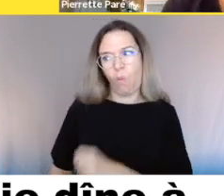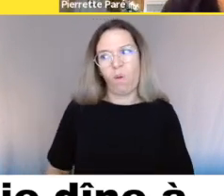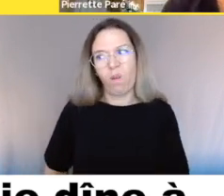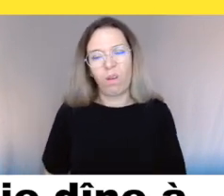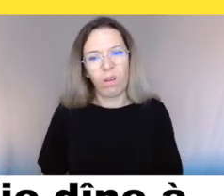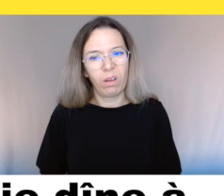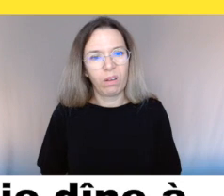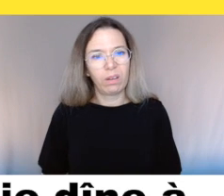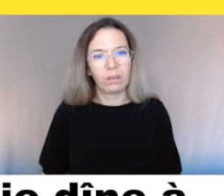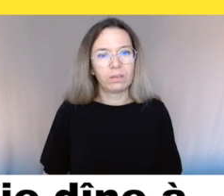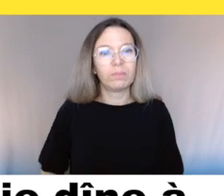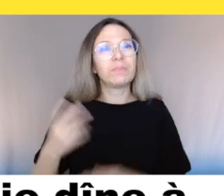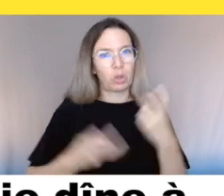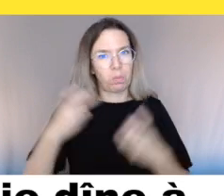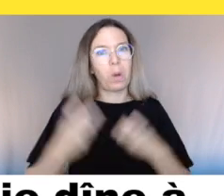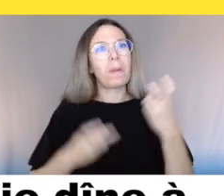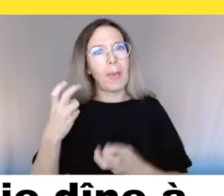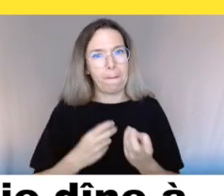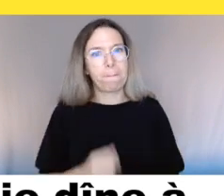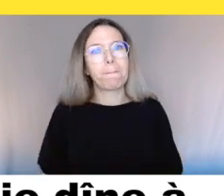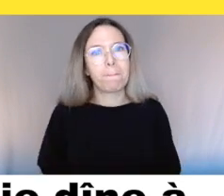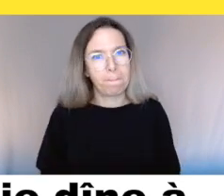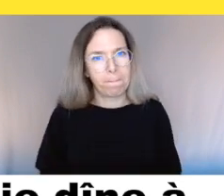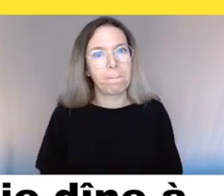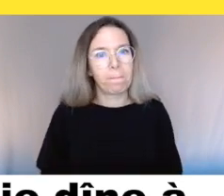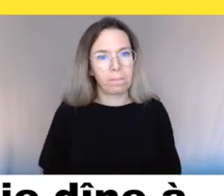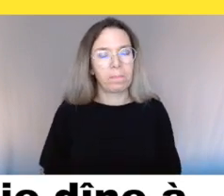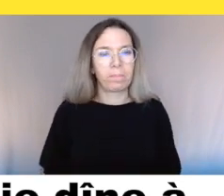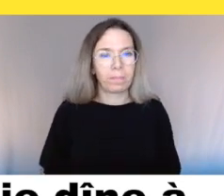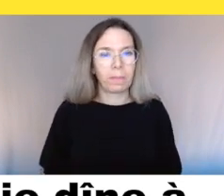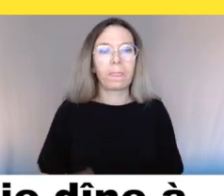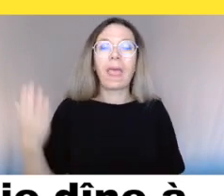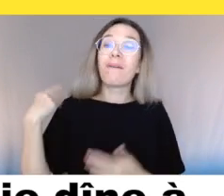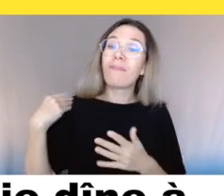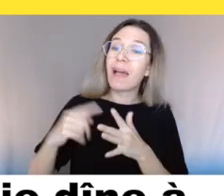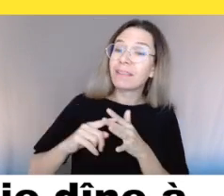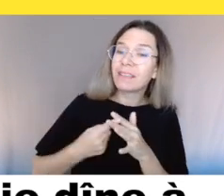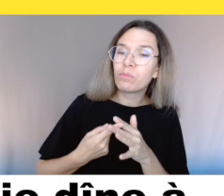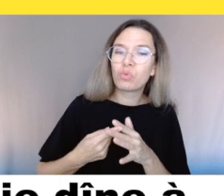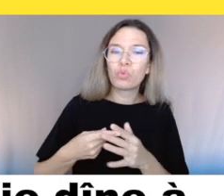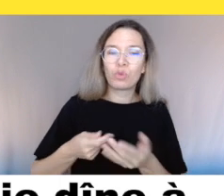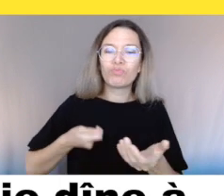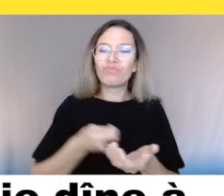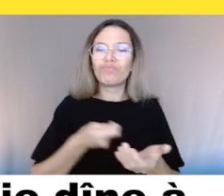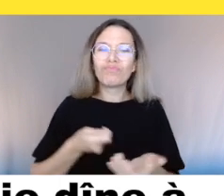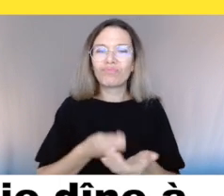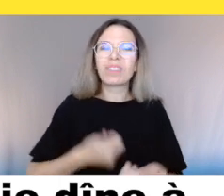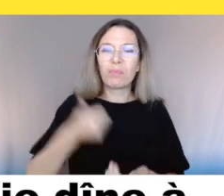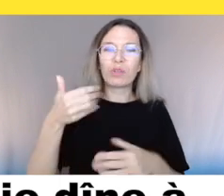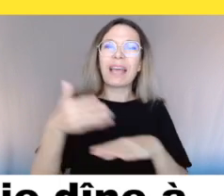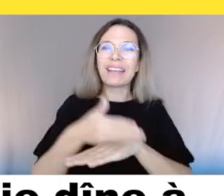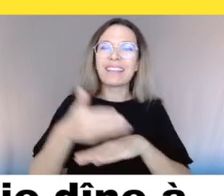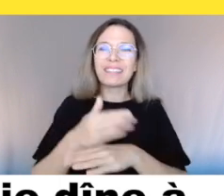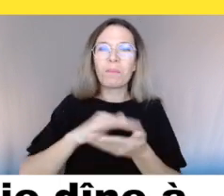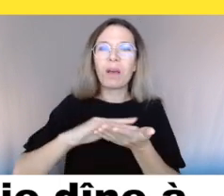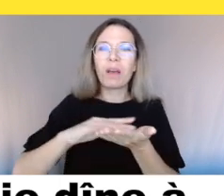Parce qu'il faut qu'on rentre absolument notre code si tu n pas une PayPass, moi, j'ai fait ma carte de 8 PayPass,